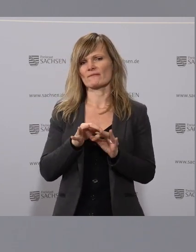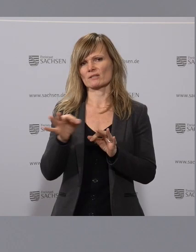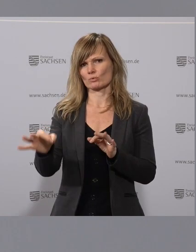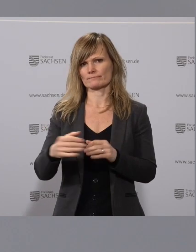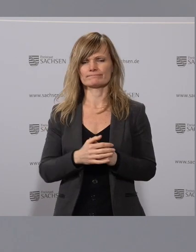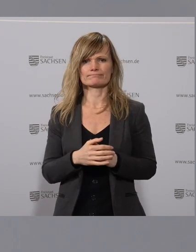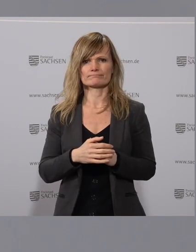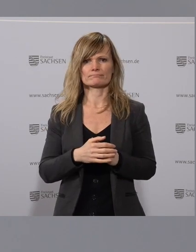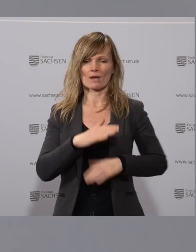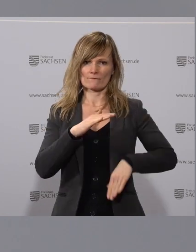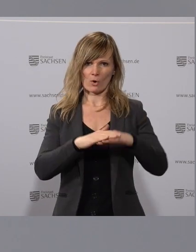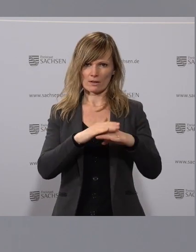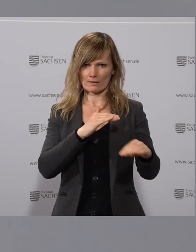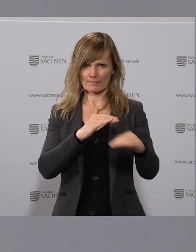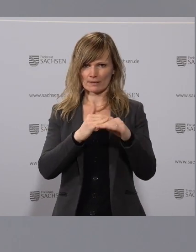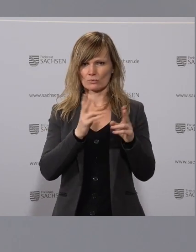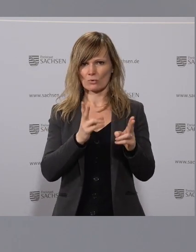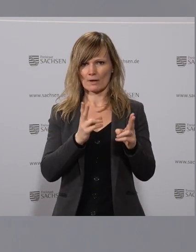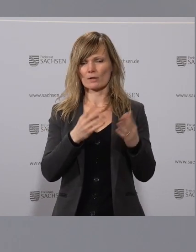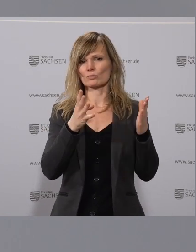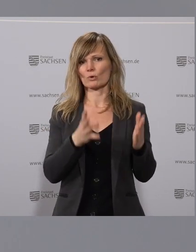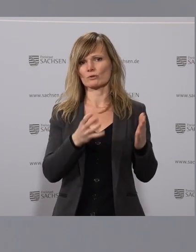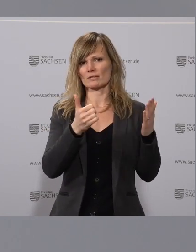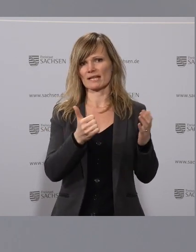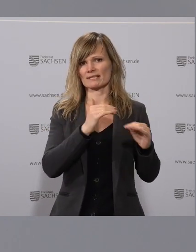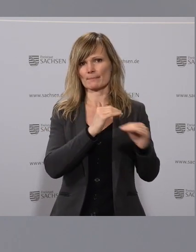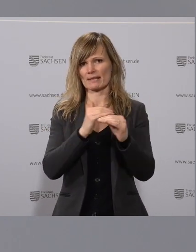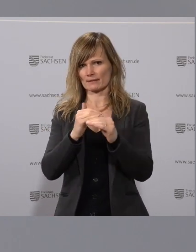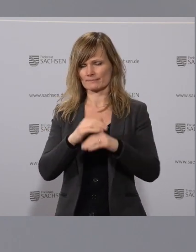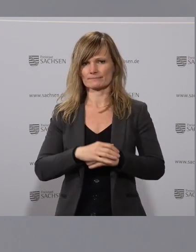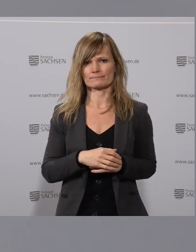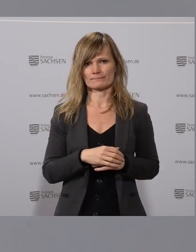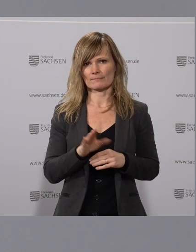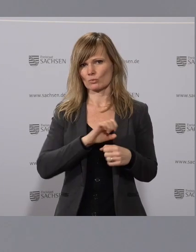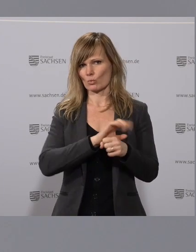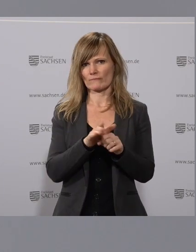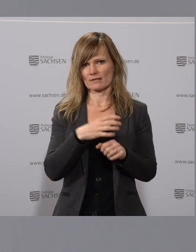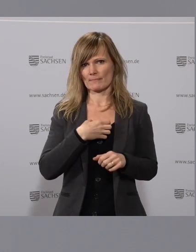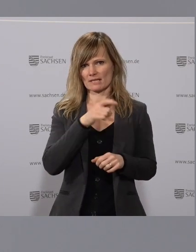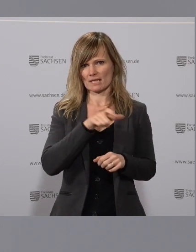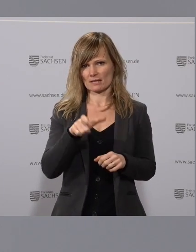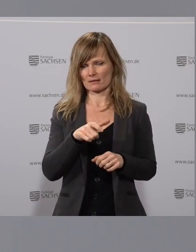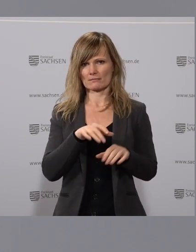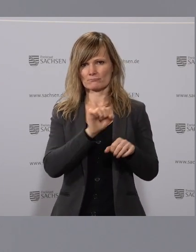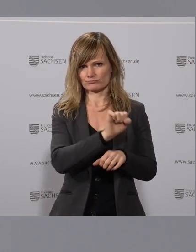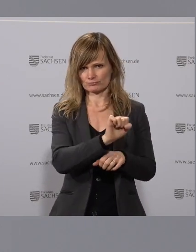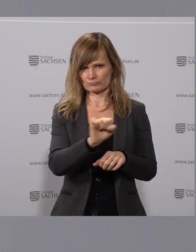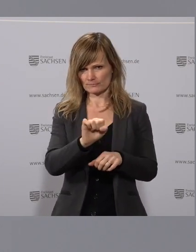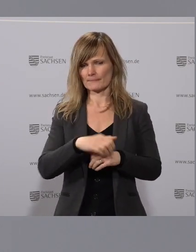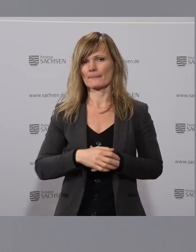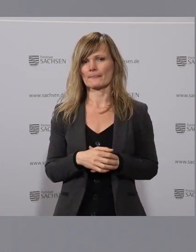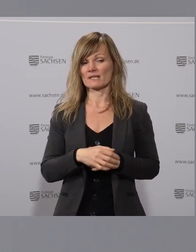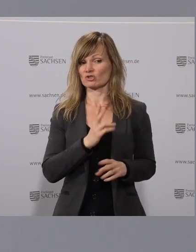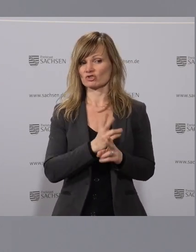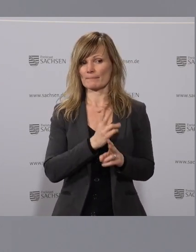haben eine Bettenauslastung auf den Normalstationen von 960 Betten, die mit Covid-Patienten belegt sind. Daran sieht man, dass die Zahl relativ